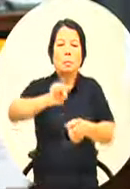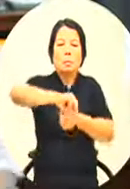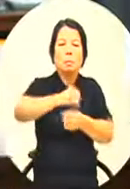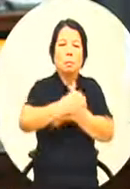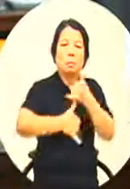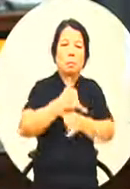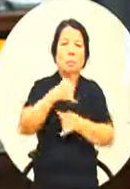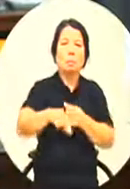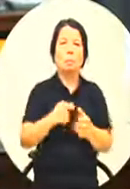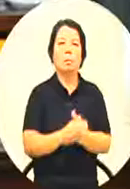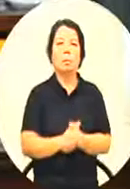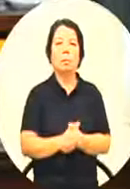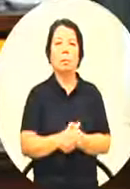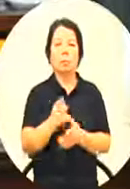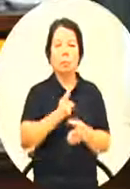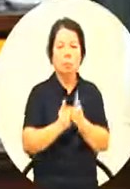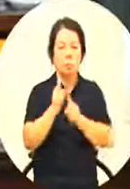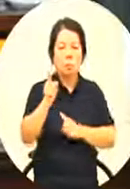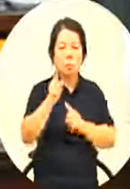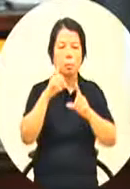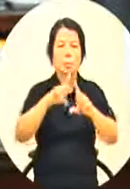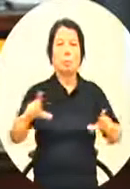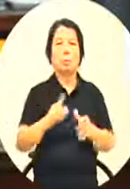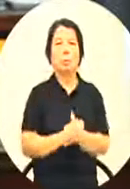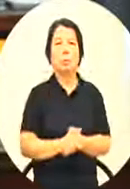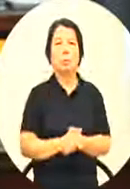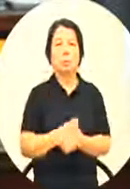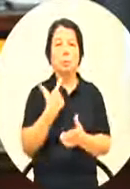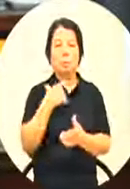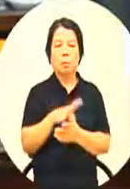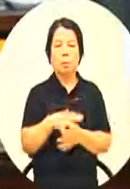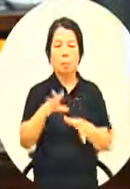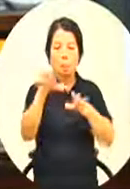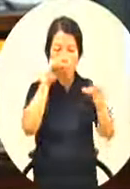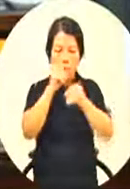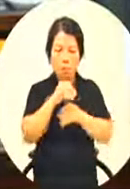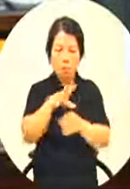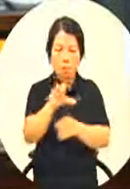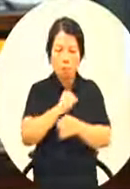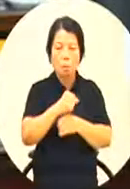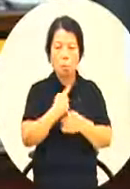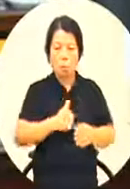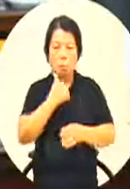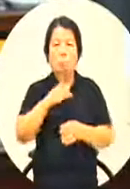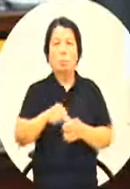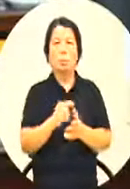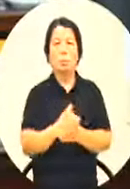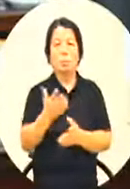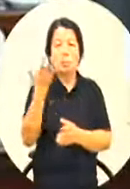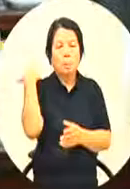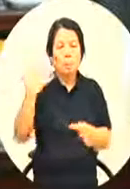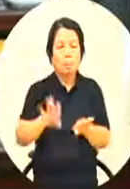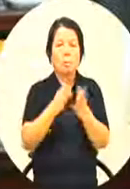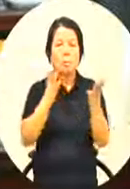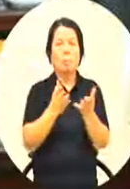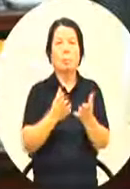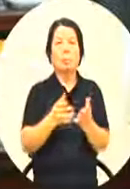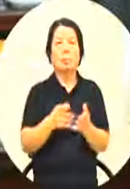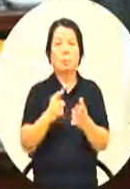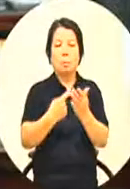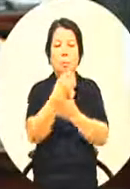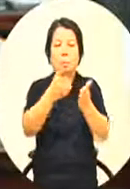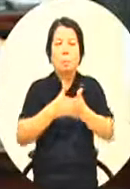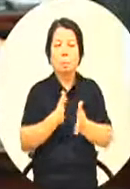这真的差距越来越大可是就取得知识的实质内涵它比以前更开放你只是要那个